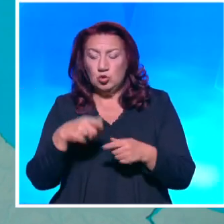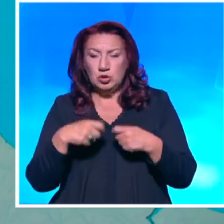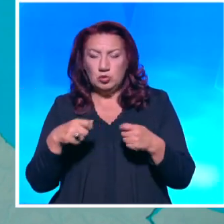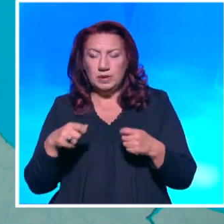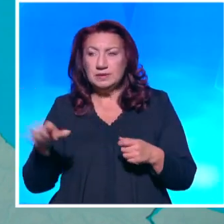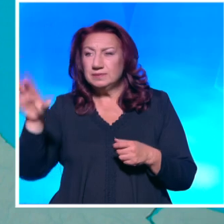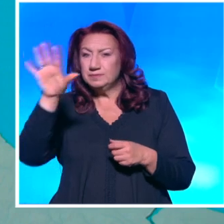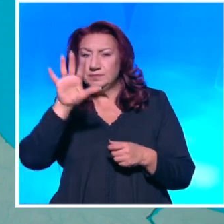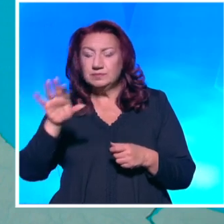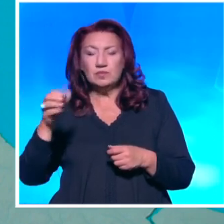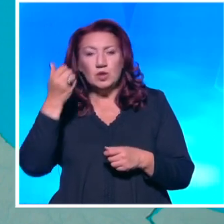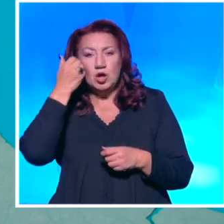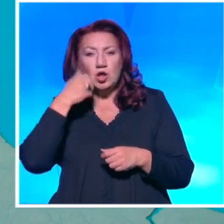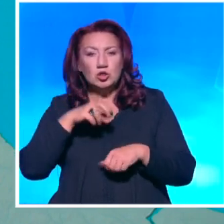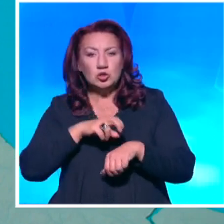Добрич и Варна